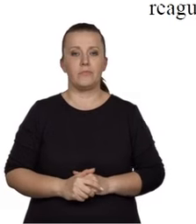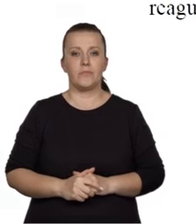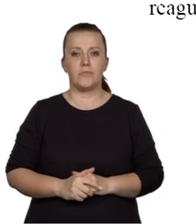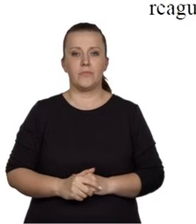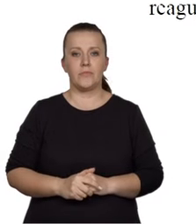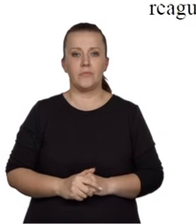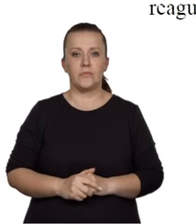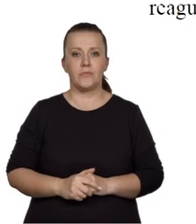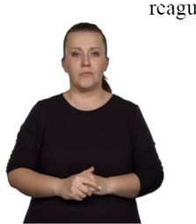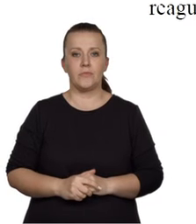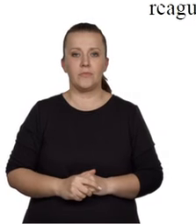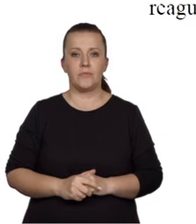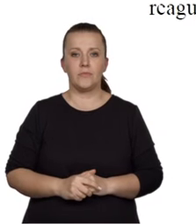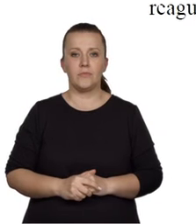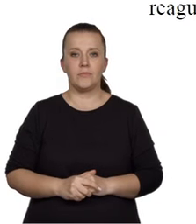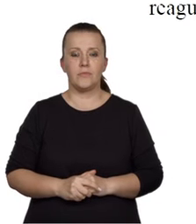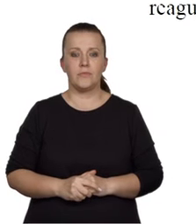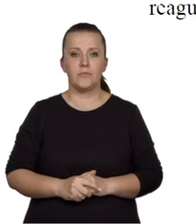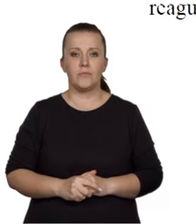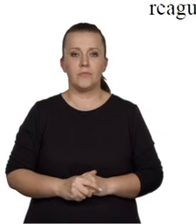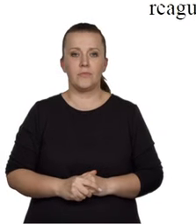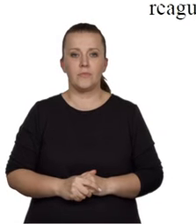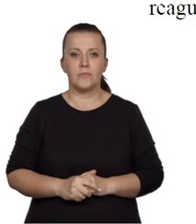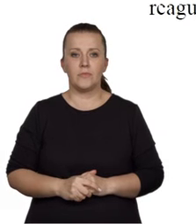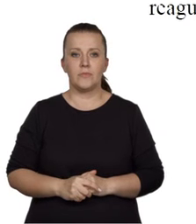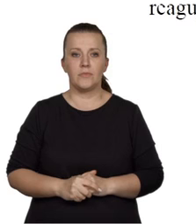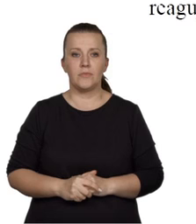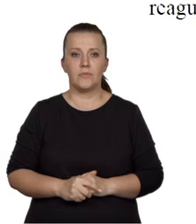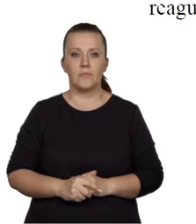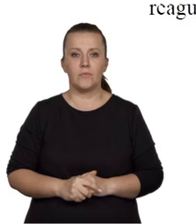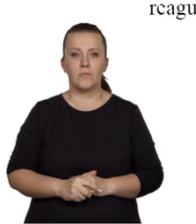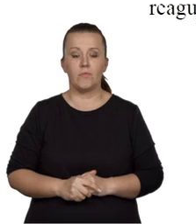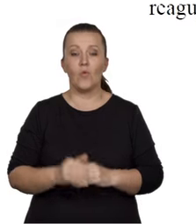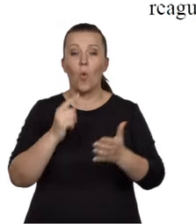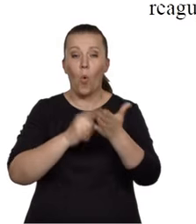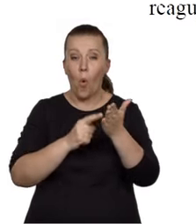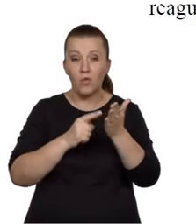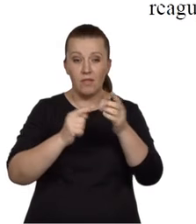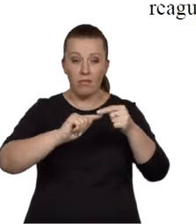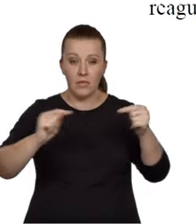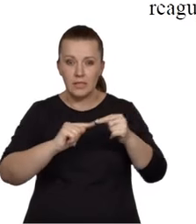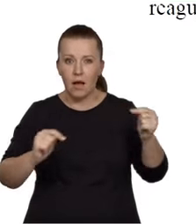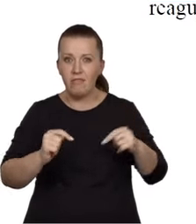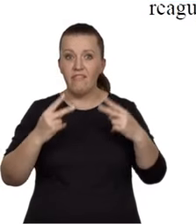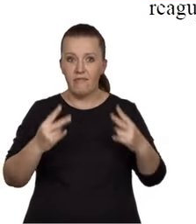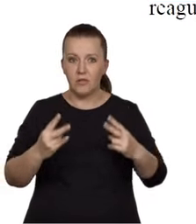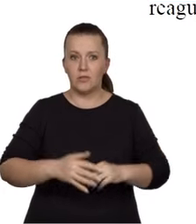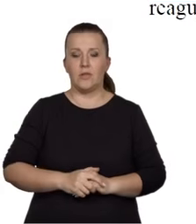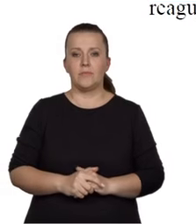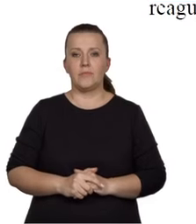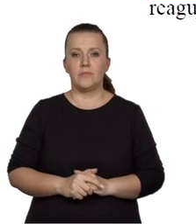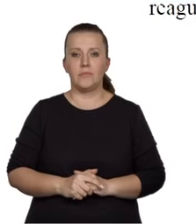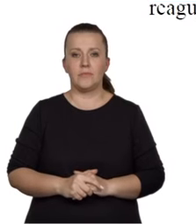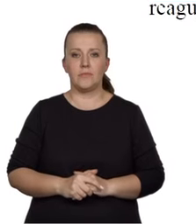utlenia etanol do aldehydu. W ostatnim zdaniu czytamy ponadto, że w wyniku reakcji